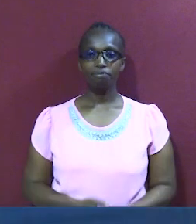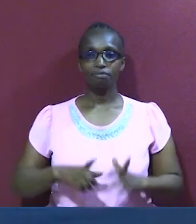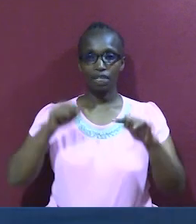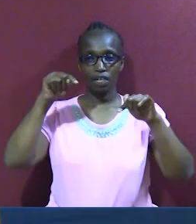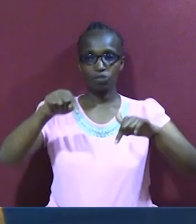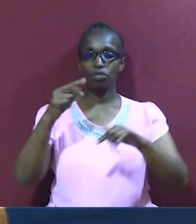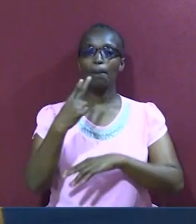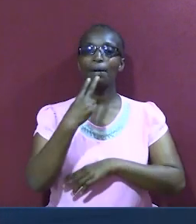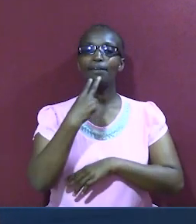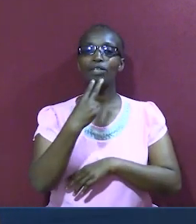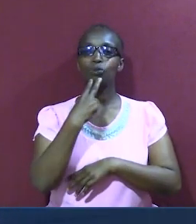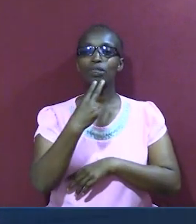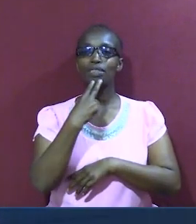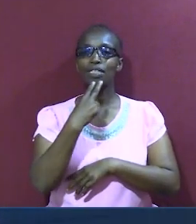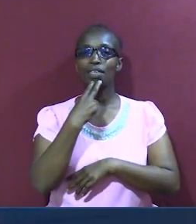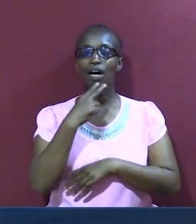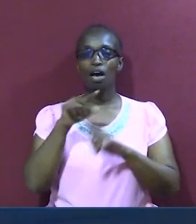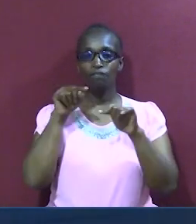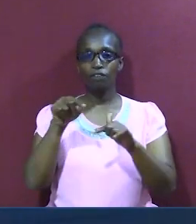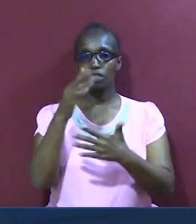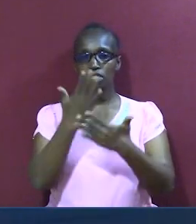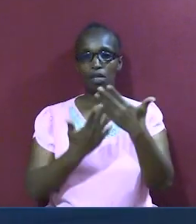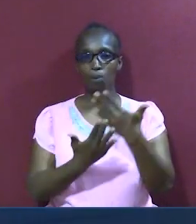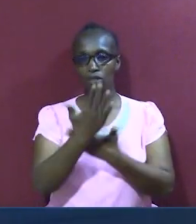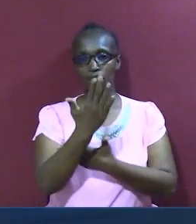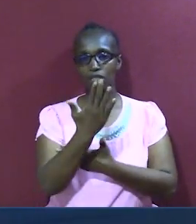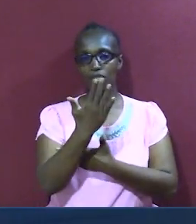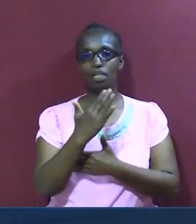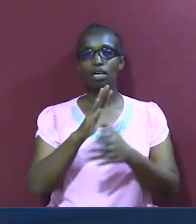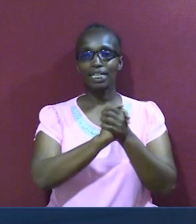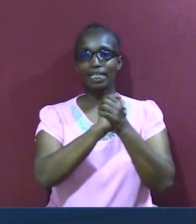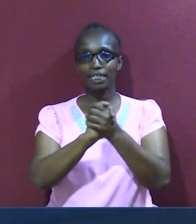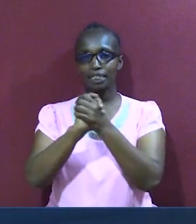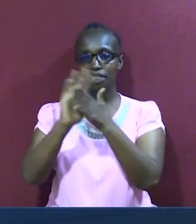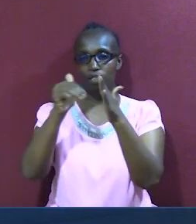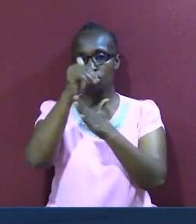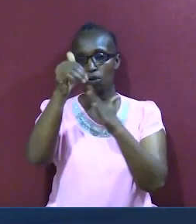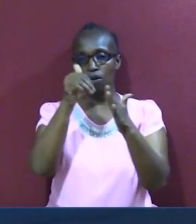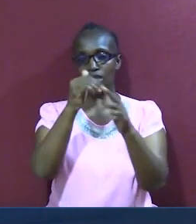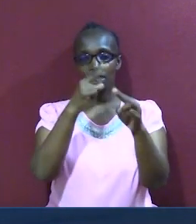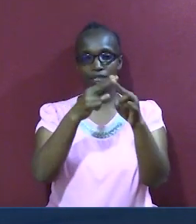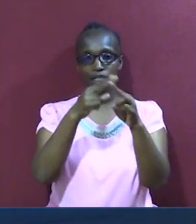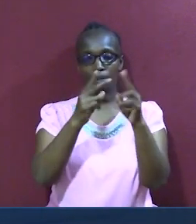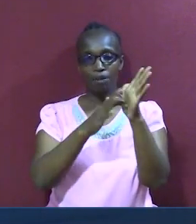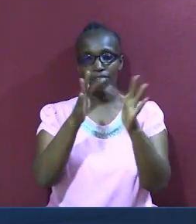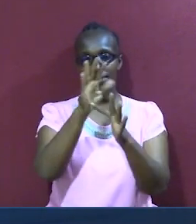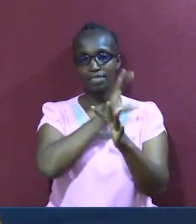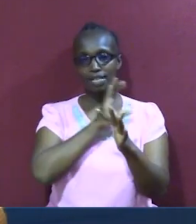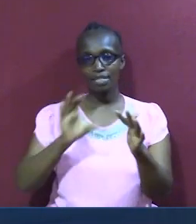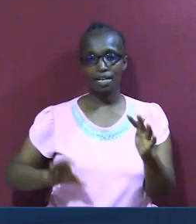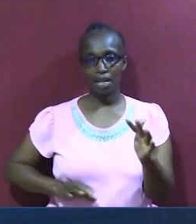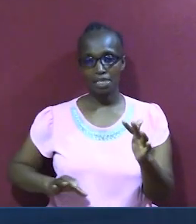Misikuwa njumaine, ambapo wa subuhi ya leo mpenzi mtanzamaji ni na kusalimu katika jina la Yesu Kristo,